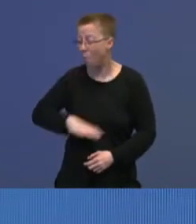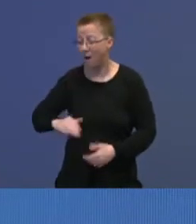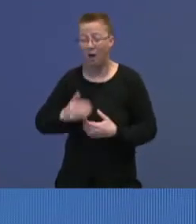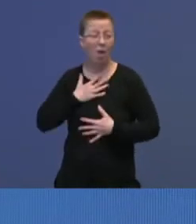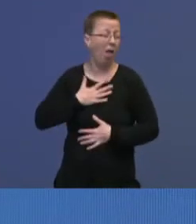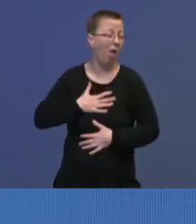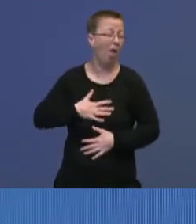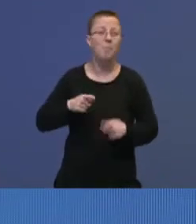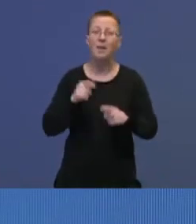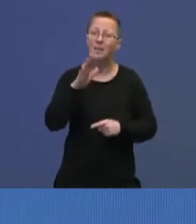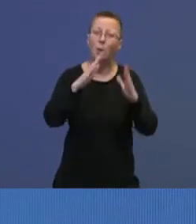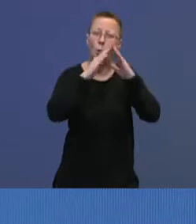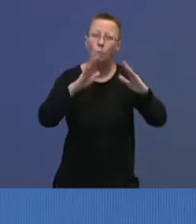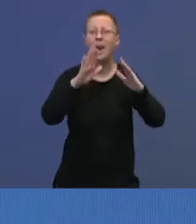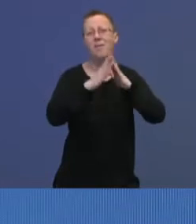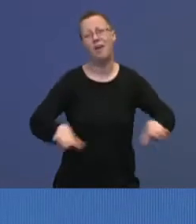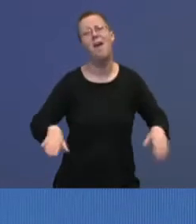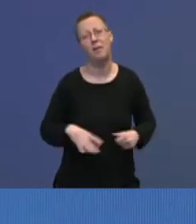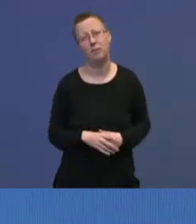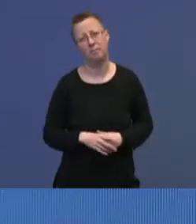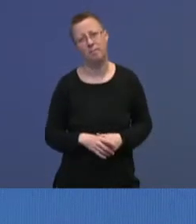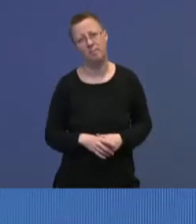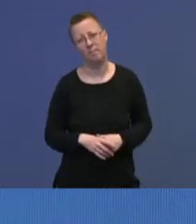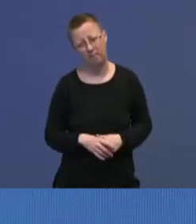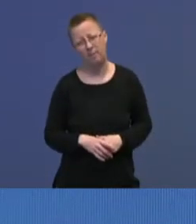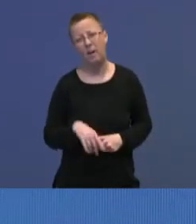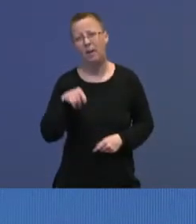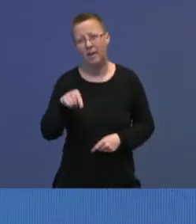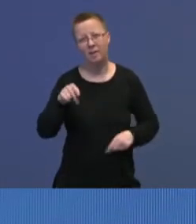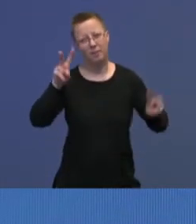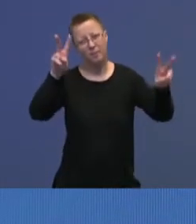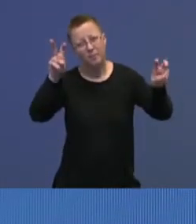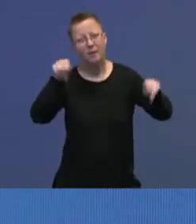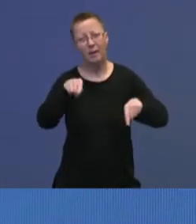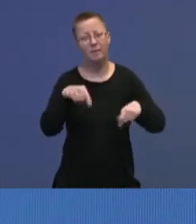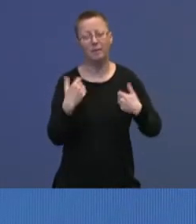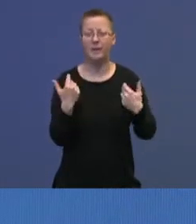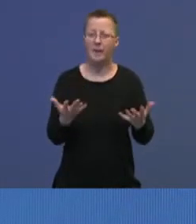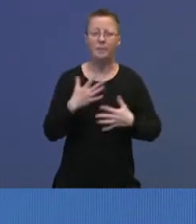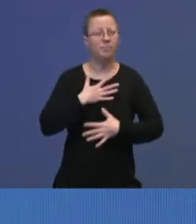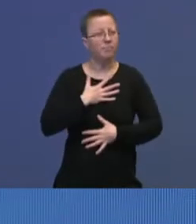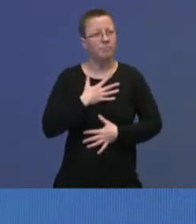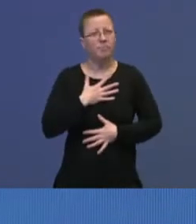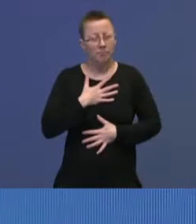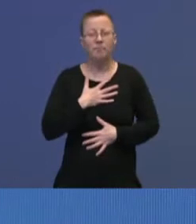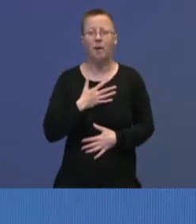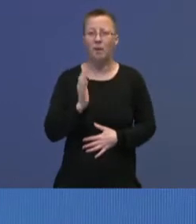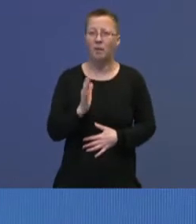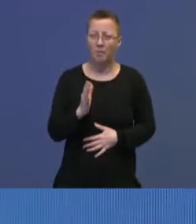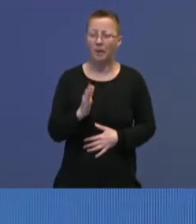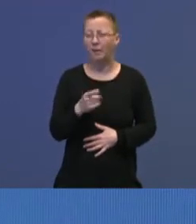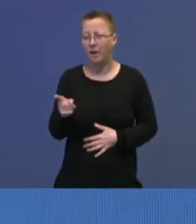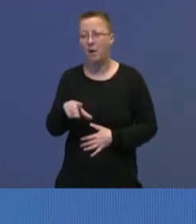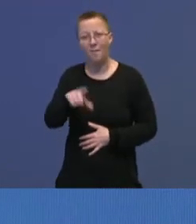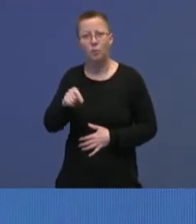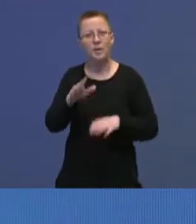men i huset ditt er det fred. Det er et utsang som jo gir en takknemlighet for at de har funnet den